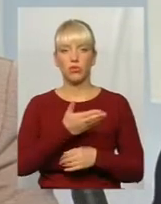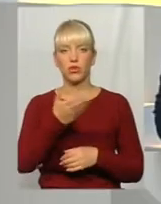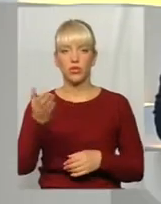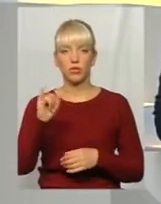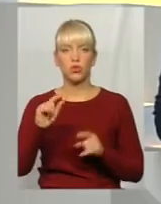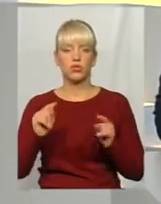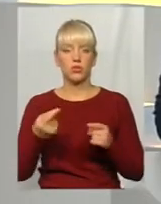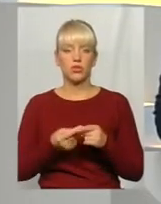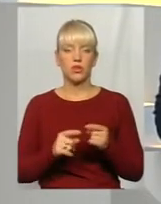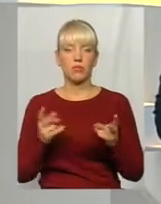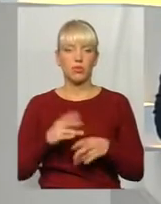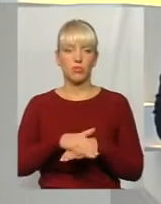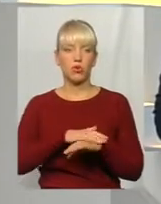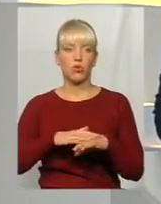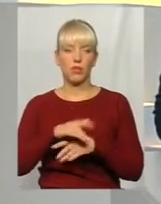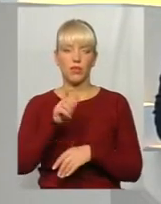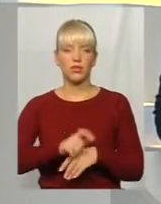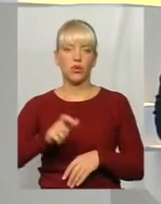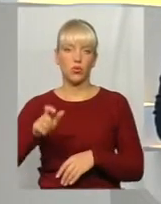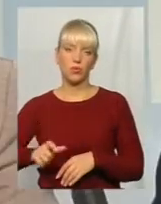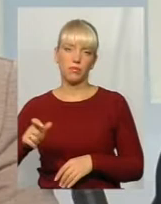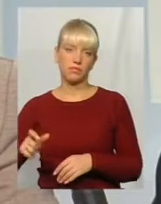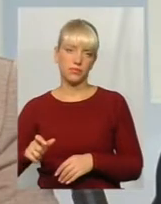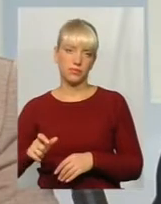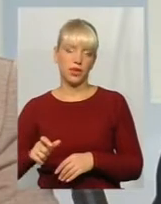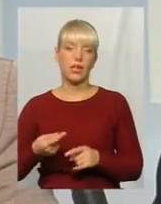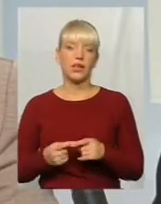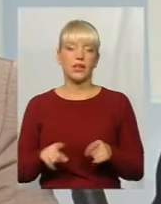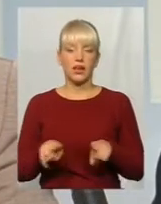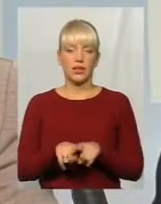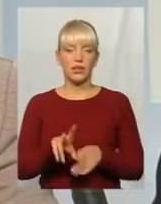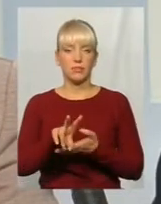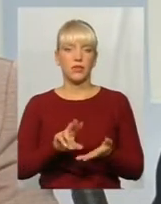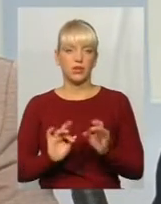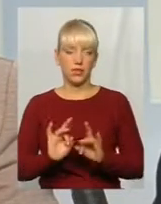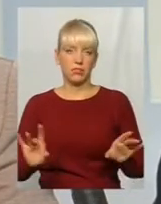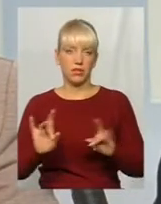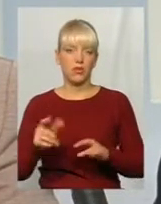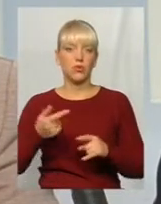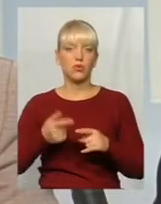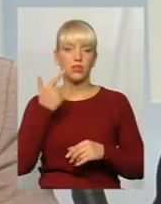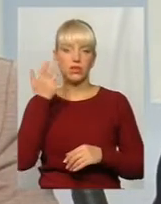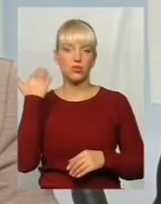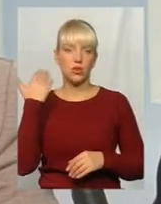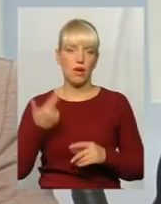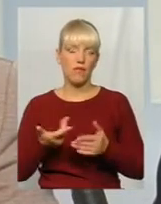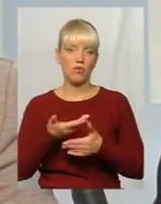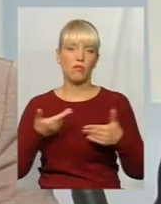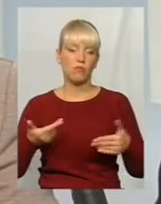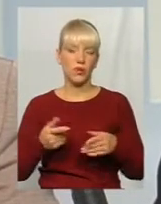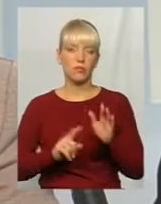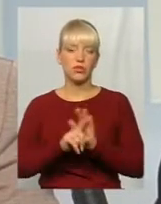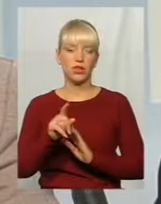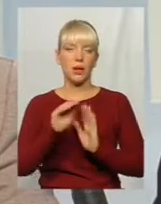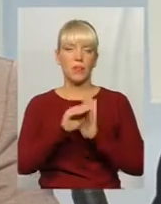чому це потрібно громаді, людям? Ну, такий приклад наведу. Наприклад, нещодавно ми запустили механізм продажу